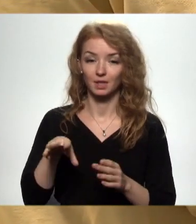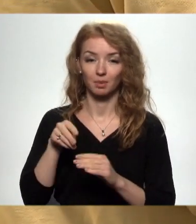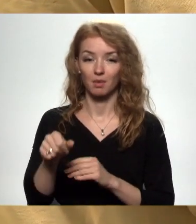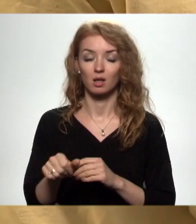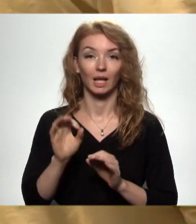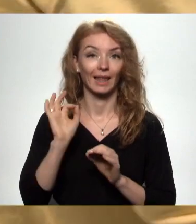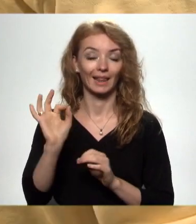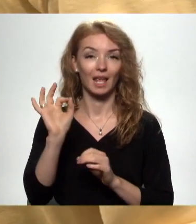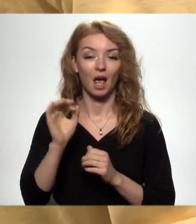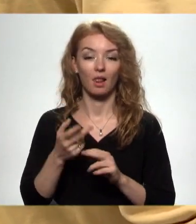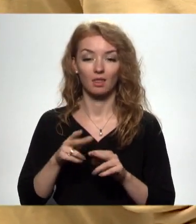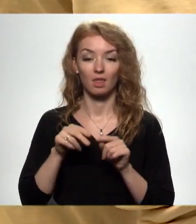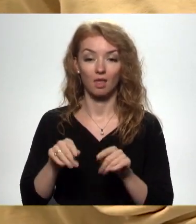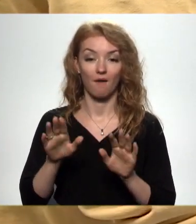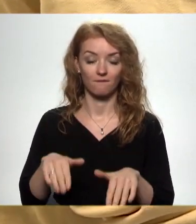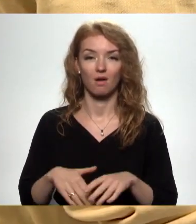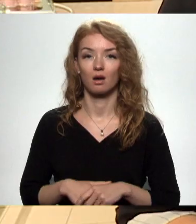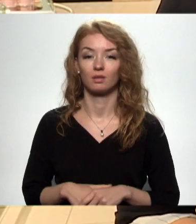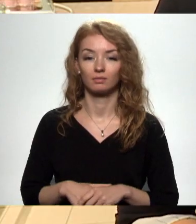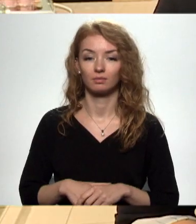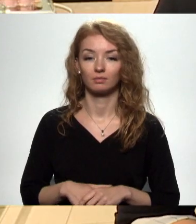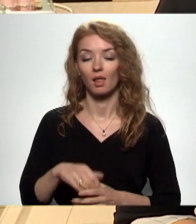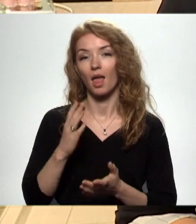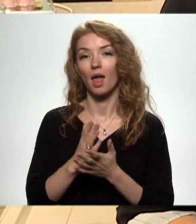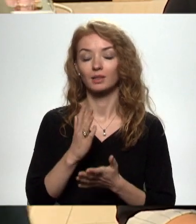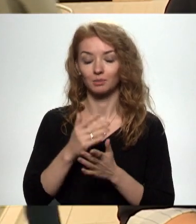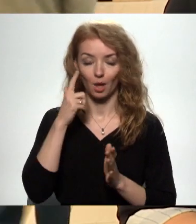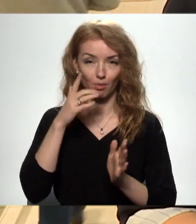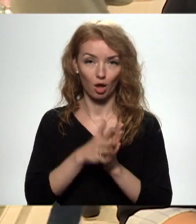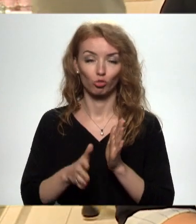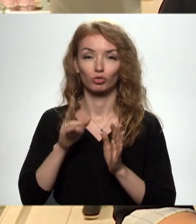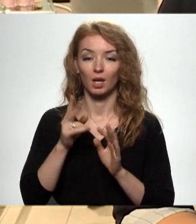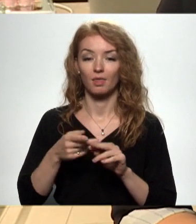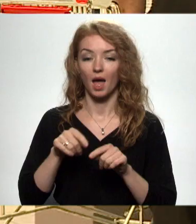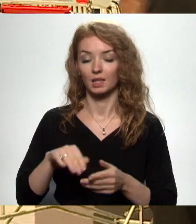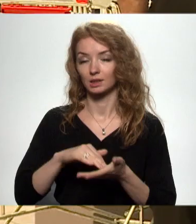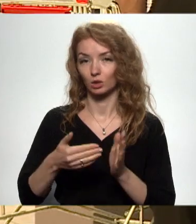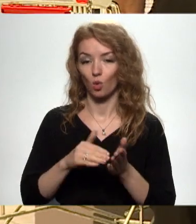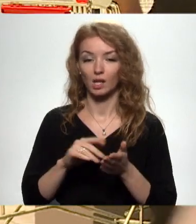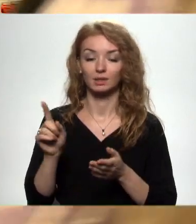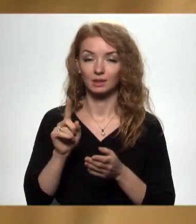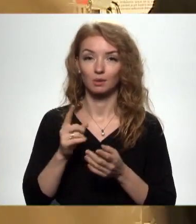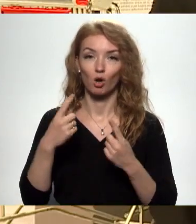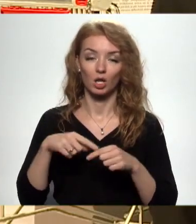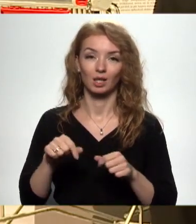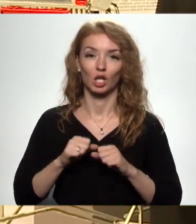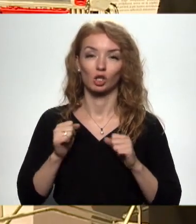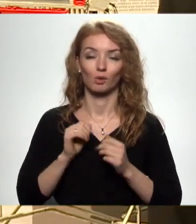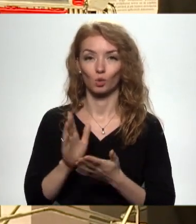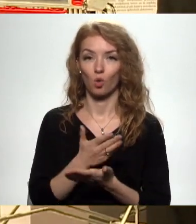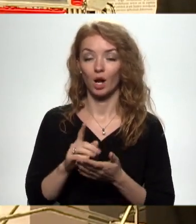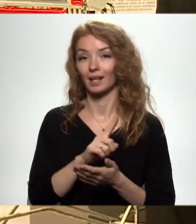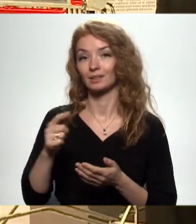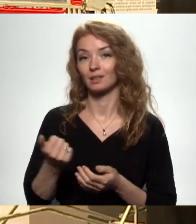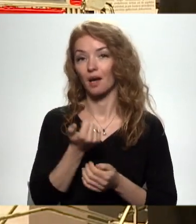Ideāli. Tad šitā var? Jā, var. Esam sadzirdējuši, ka šāda situācija ir un pie tā strādājuma līdz ar to līdz